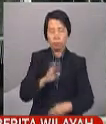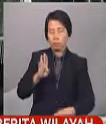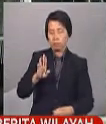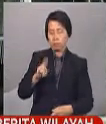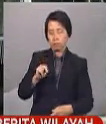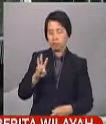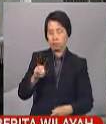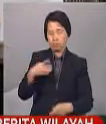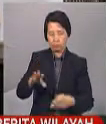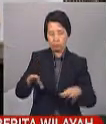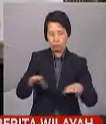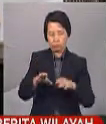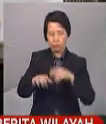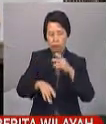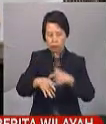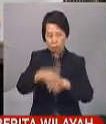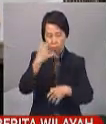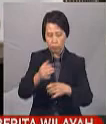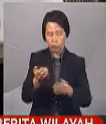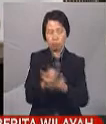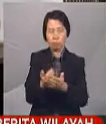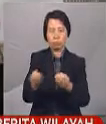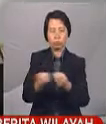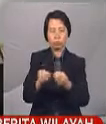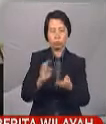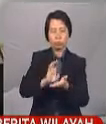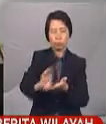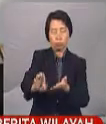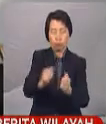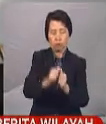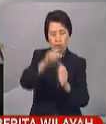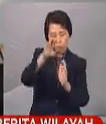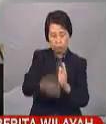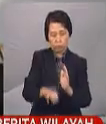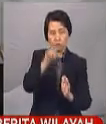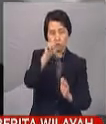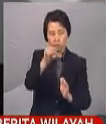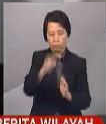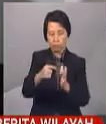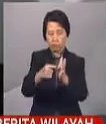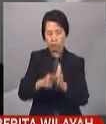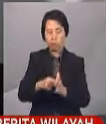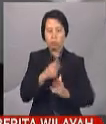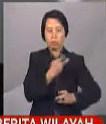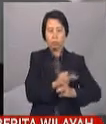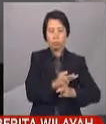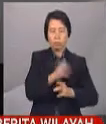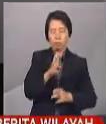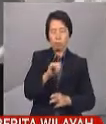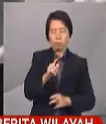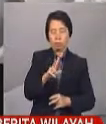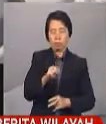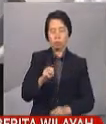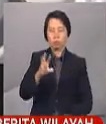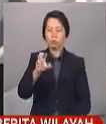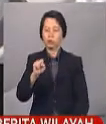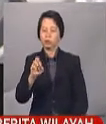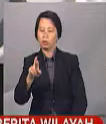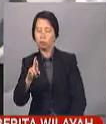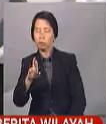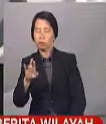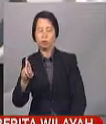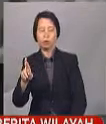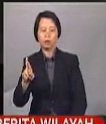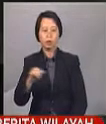mengambil langkah awal untuk menambah mudah tunai melalui pengurangan nisbah keperluan rezak berkanon SRR sebanyak